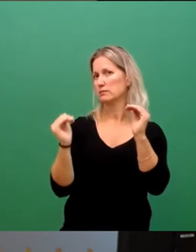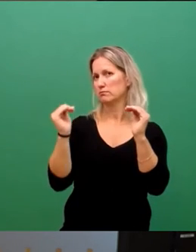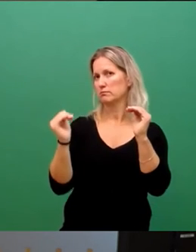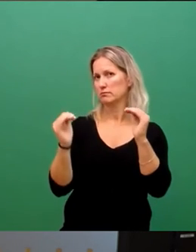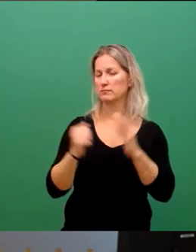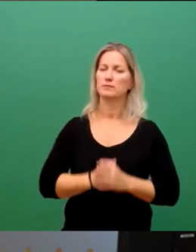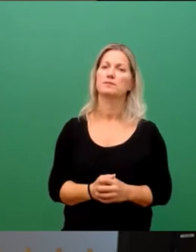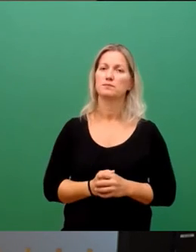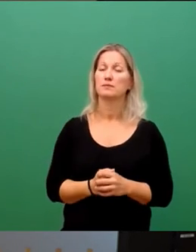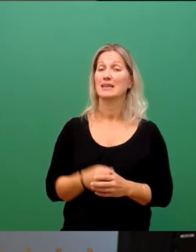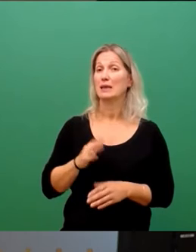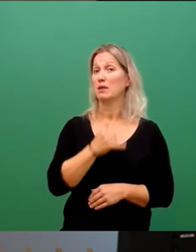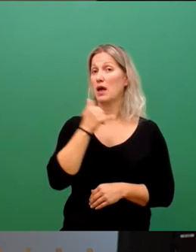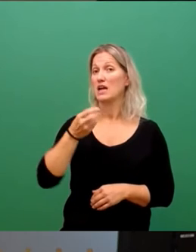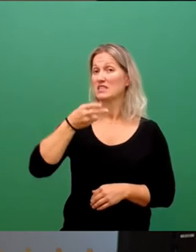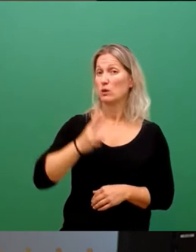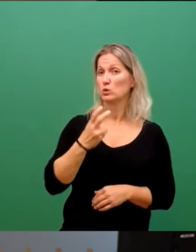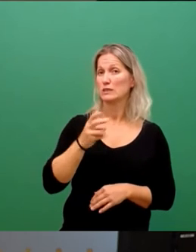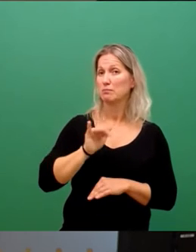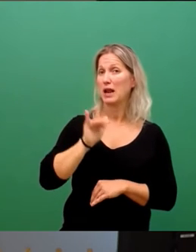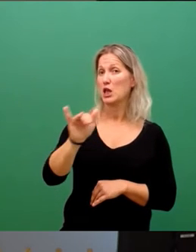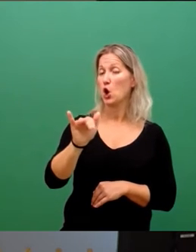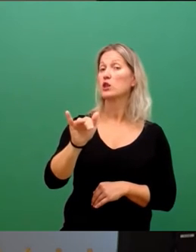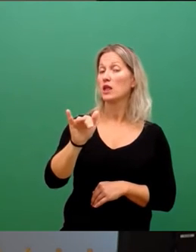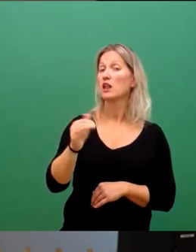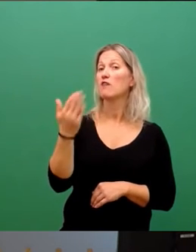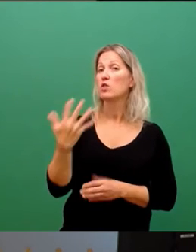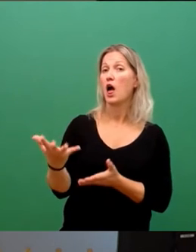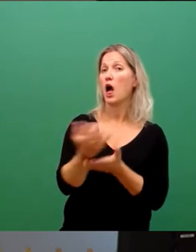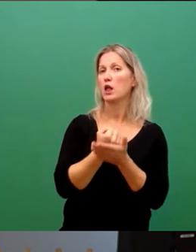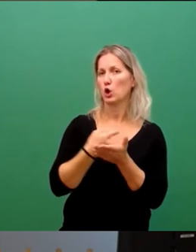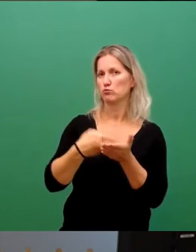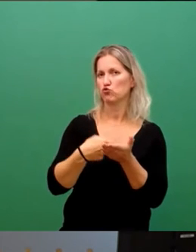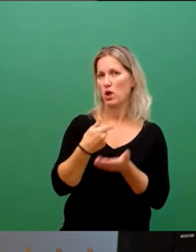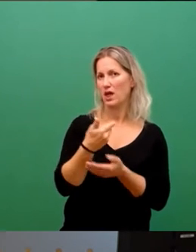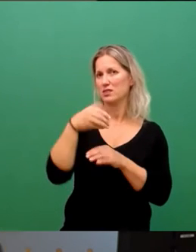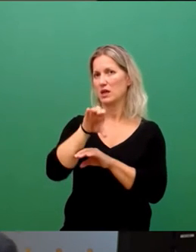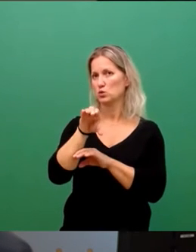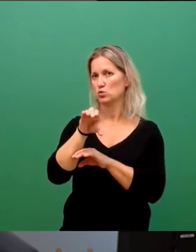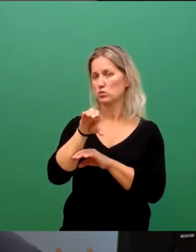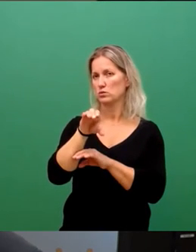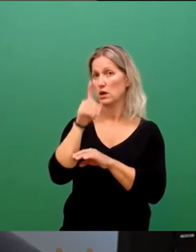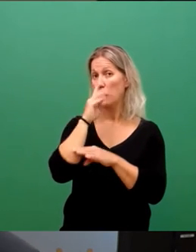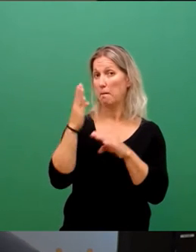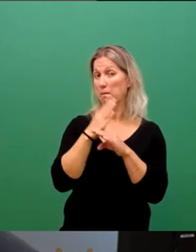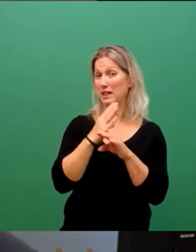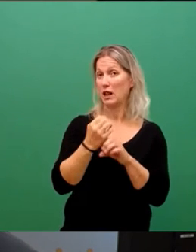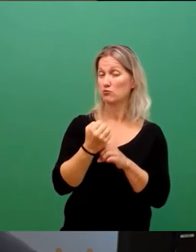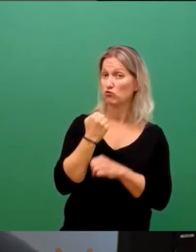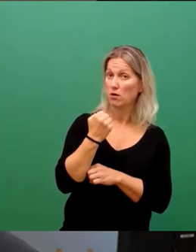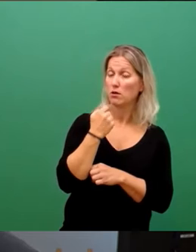rund 220 Millionen Euro aus der Einkommenssteuer. Ohne starke Betriebe im Mittelstand und potente